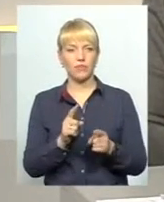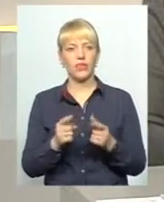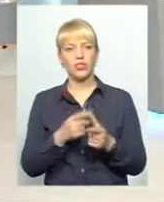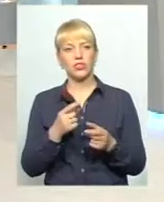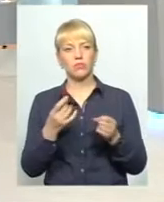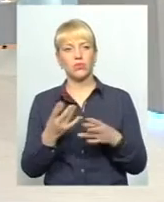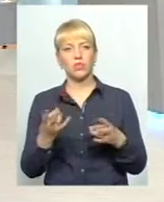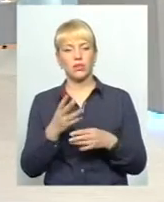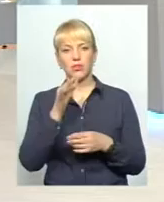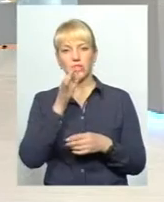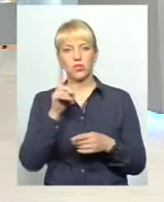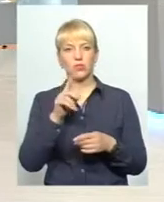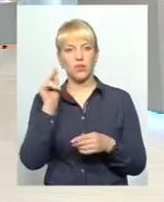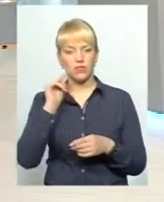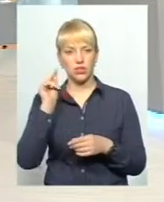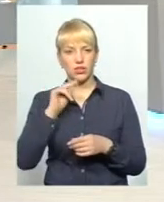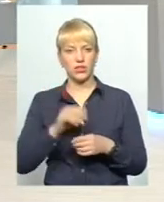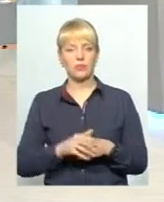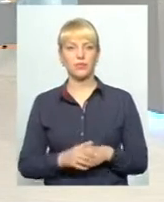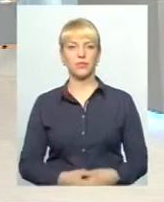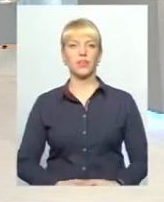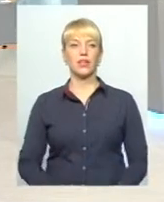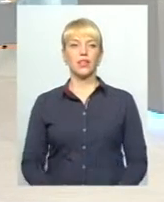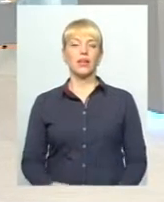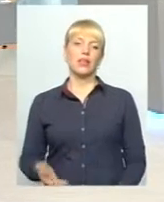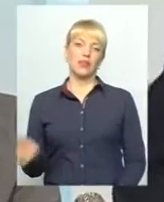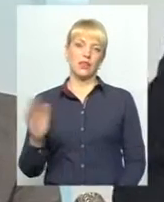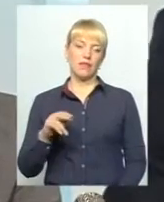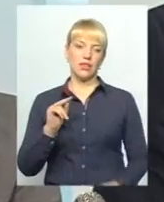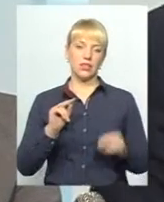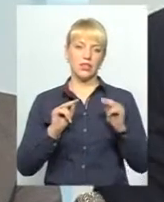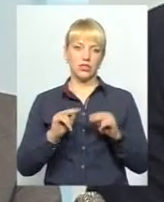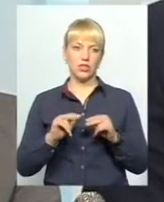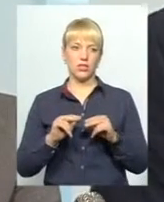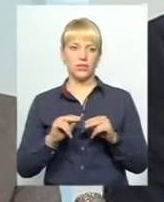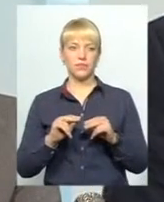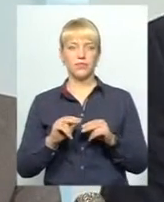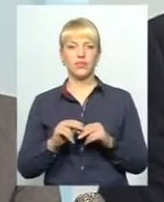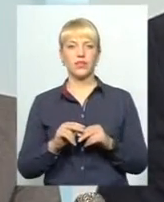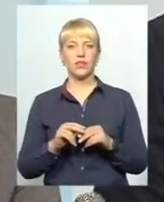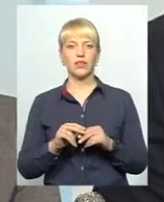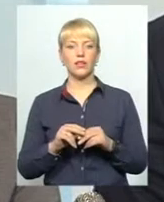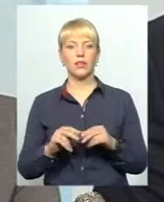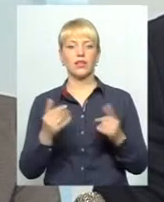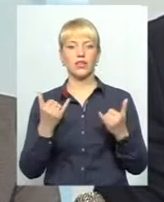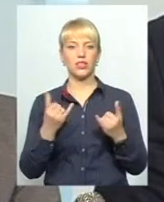треба час, щоб навчитись? Ну, чесно. Найбільшою проблемою взагалі громад